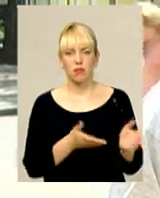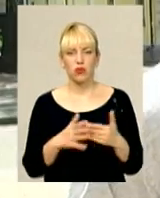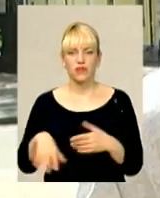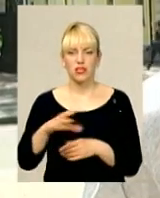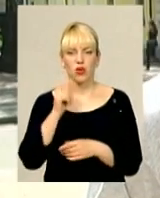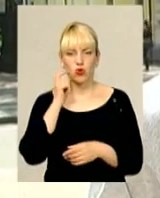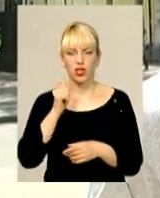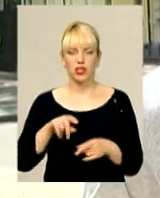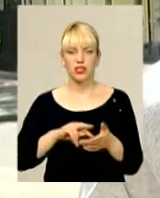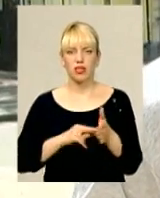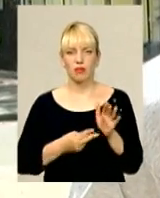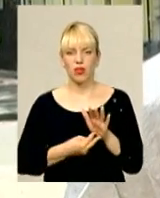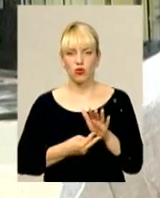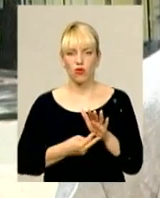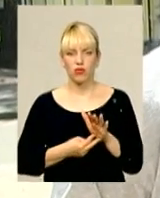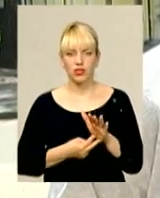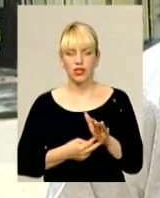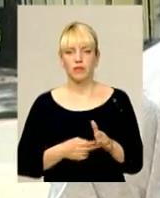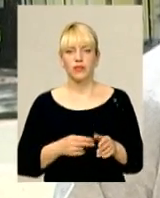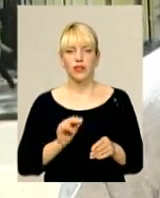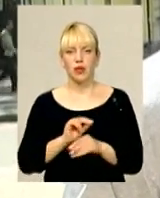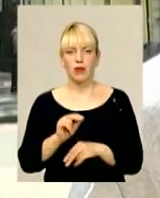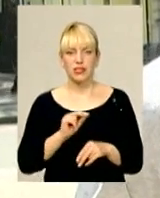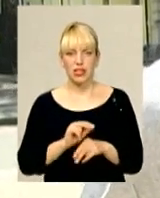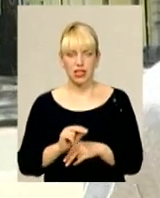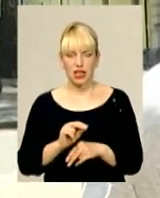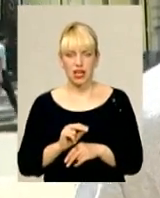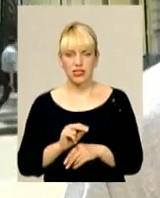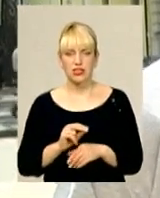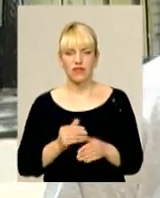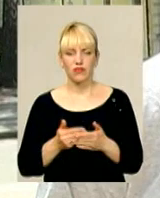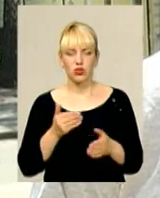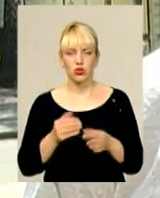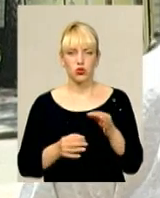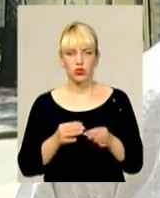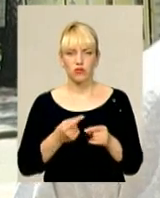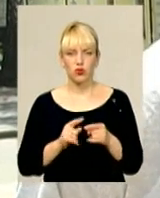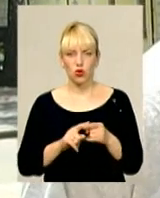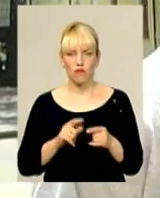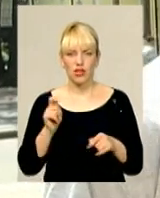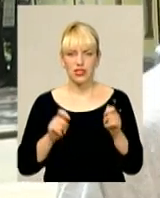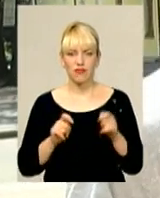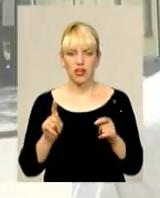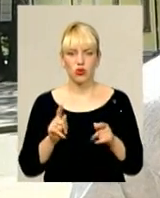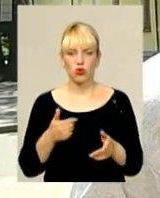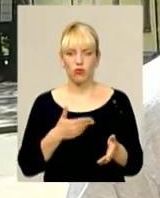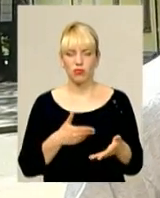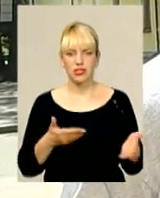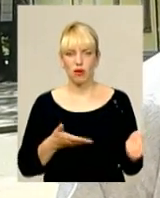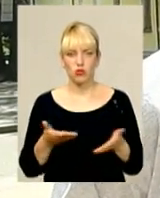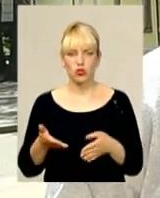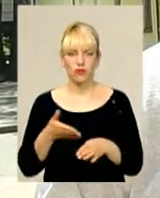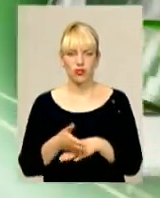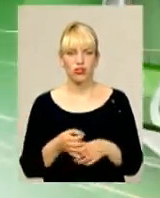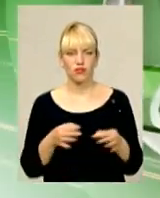країни. Заплановані серії мастер-класів від суддів даного фестивалю, яких ми запрошуємо. Вхід